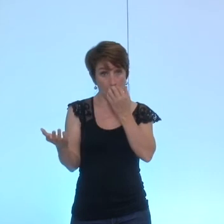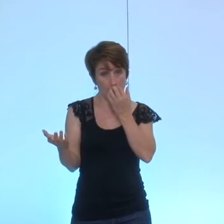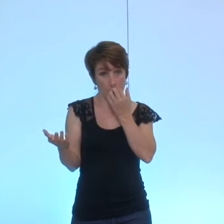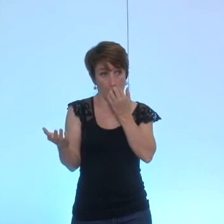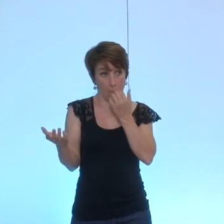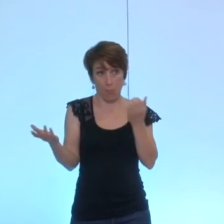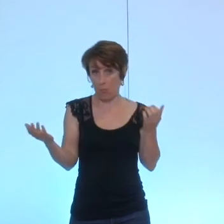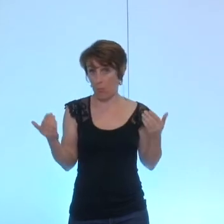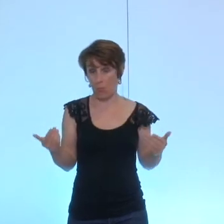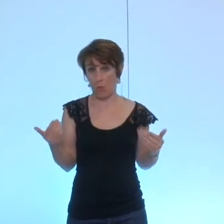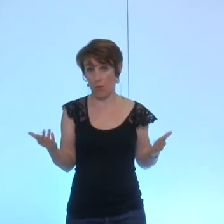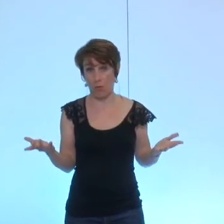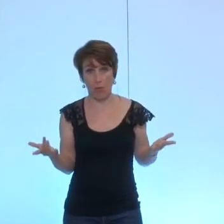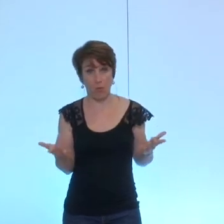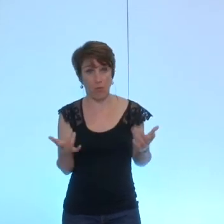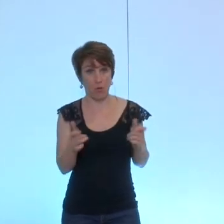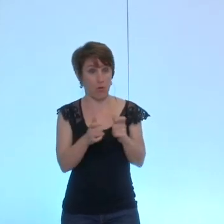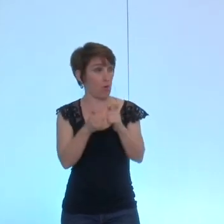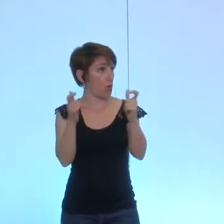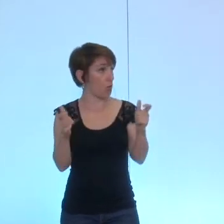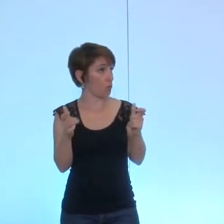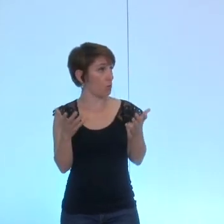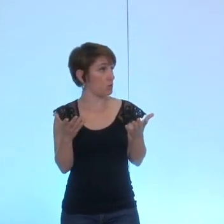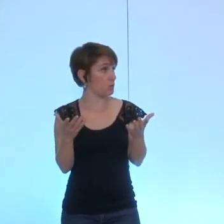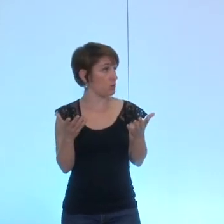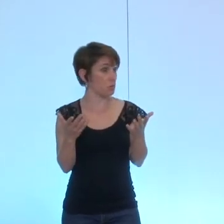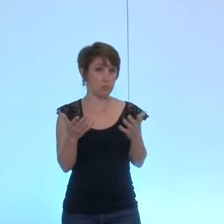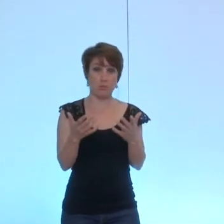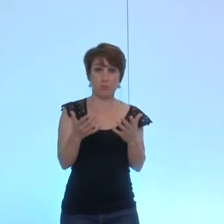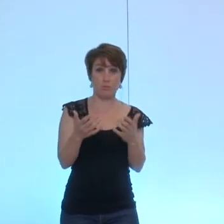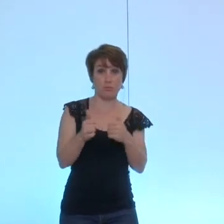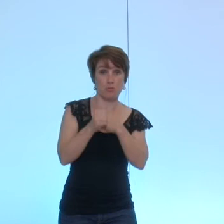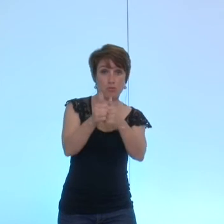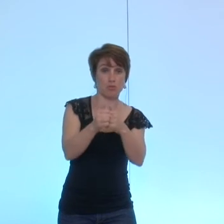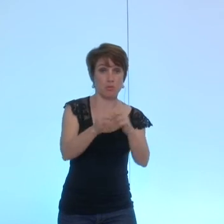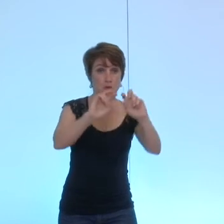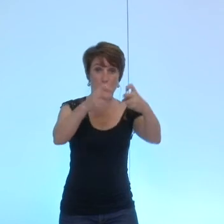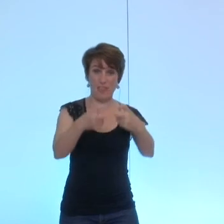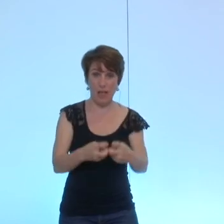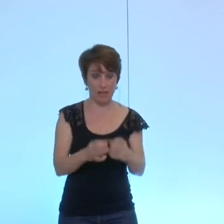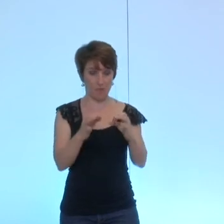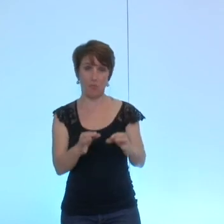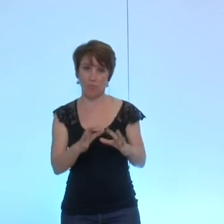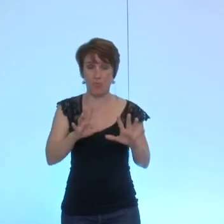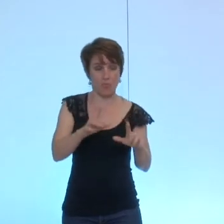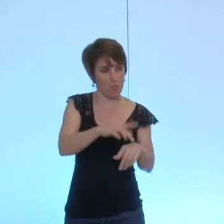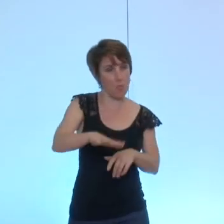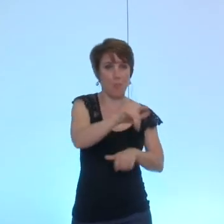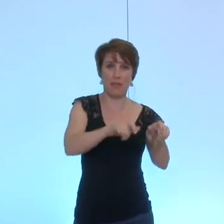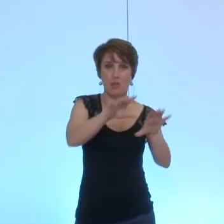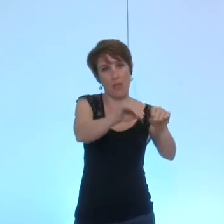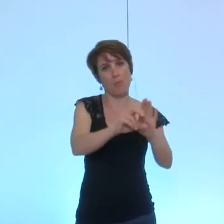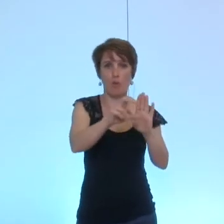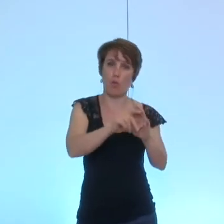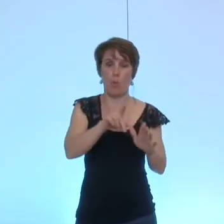je pense avec le travail qui a été fait autour des tarifs d'une façon qui est acceptable pour les habitants et donc